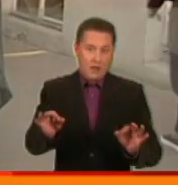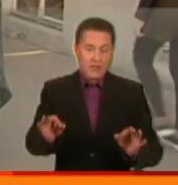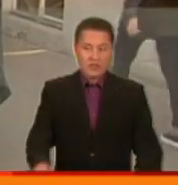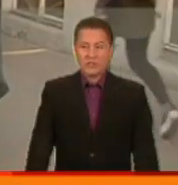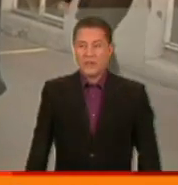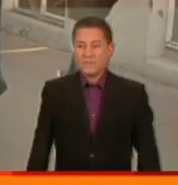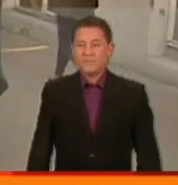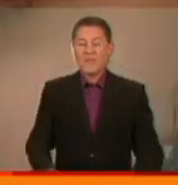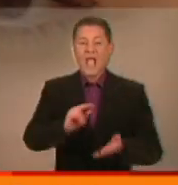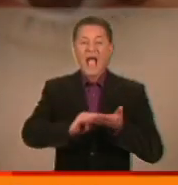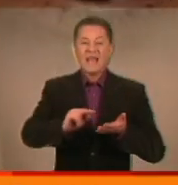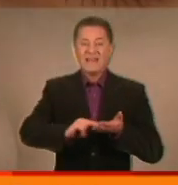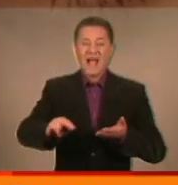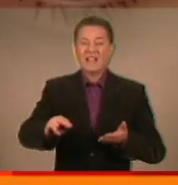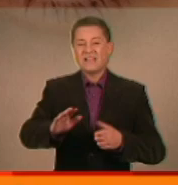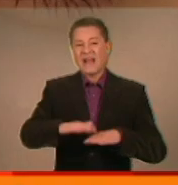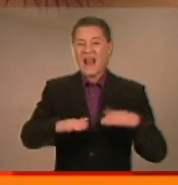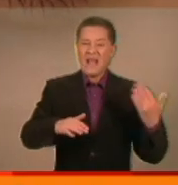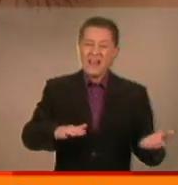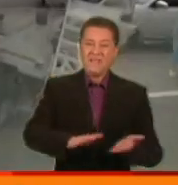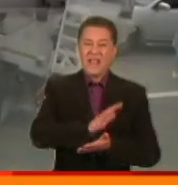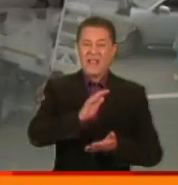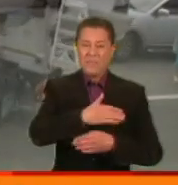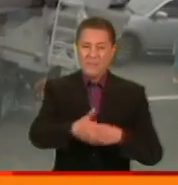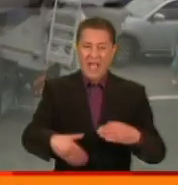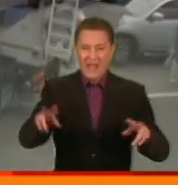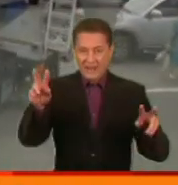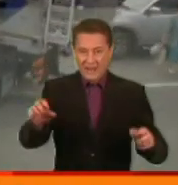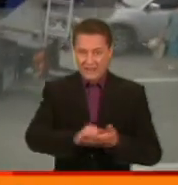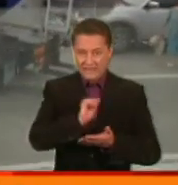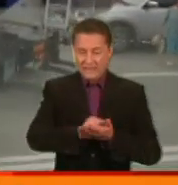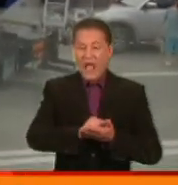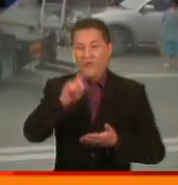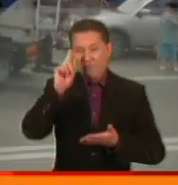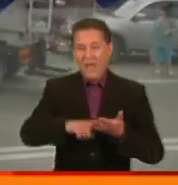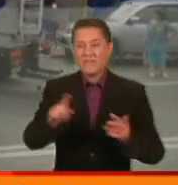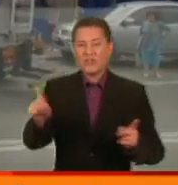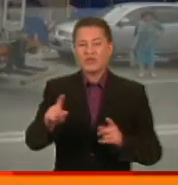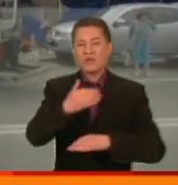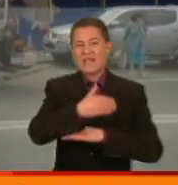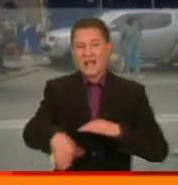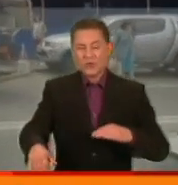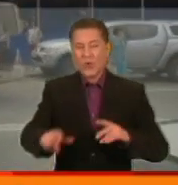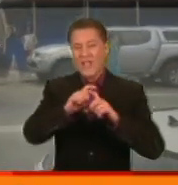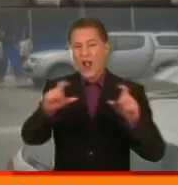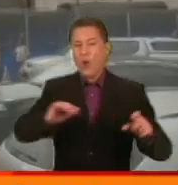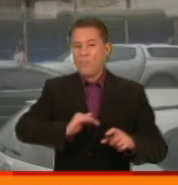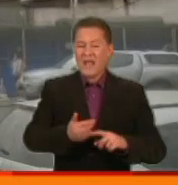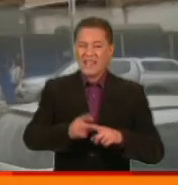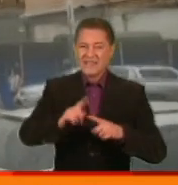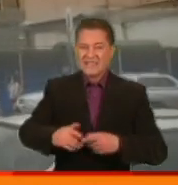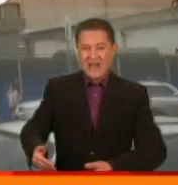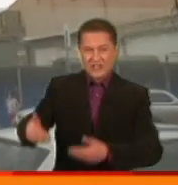Натомість шеф-редакторка видання «Лівий берег» Соня Кошкіна впевнена. Закордонні компанії – то лише ширма, власники –